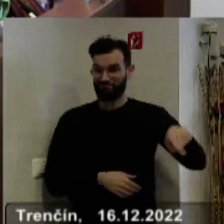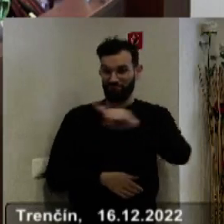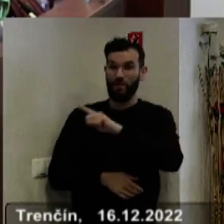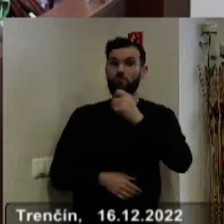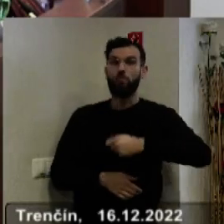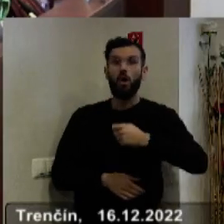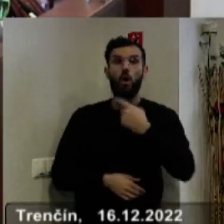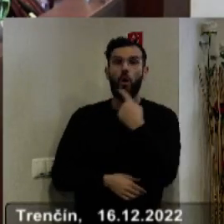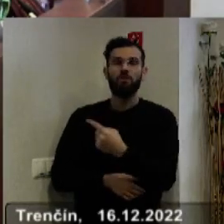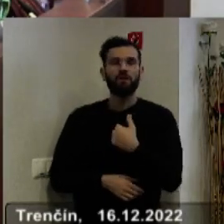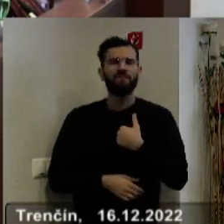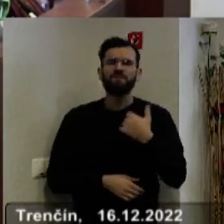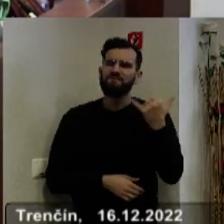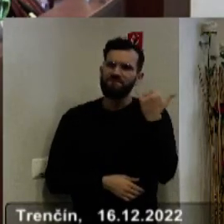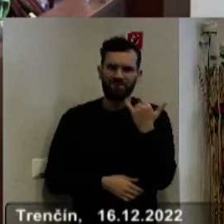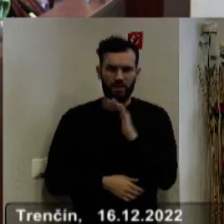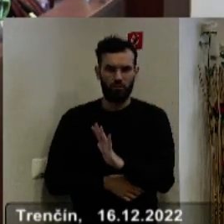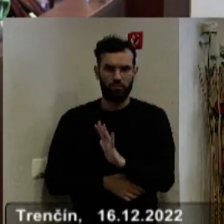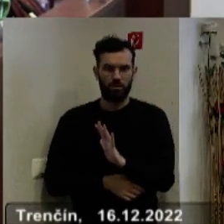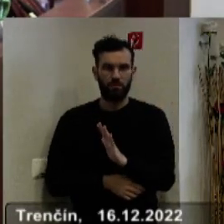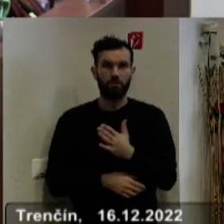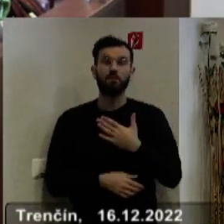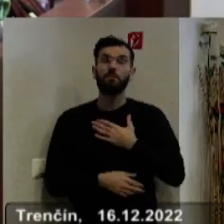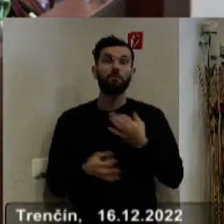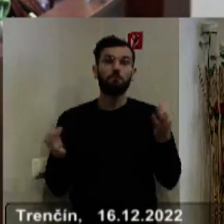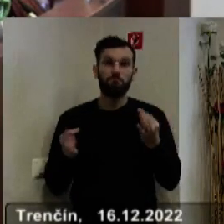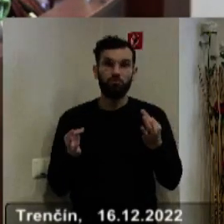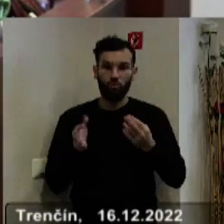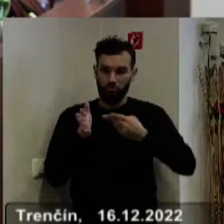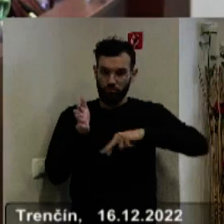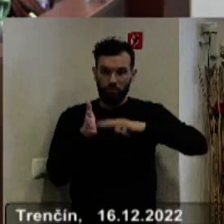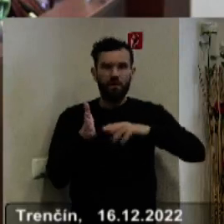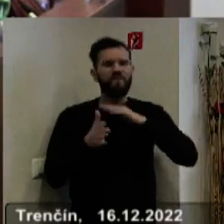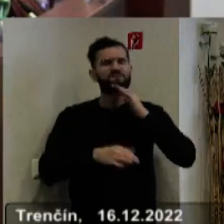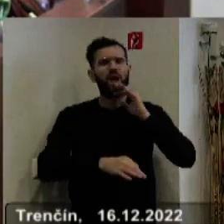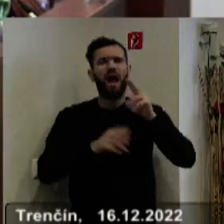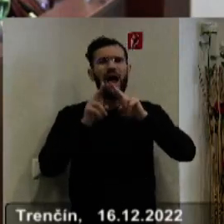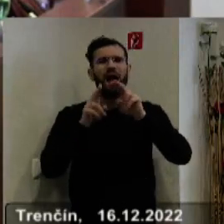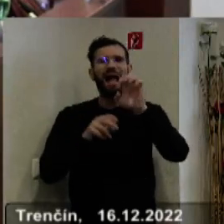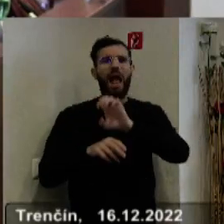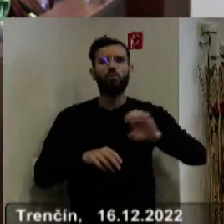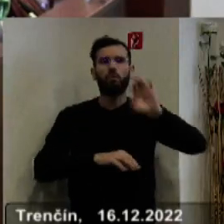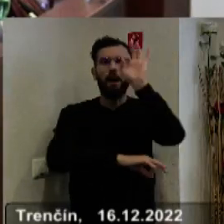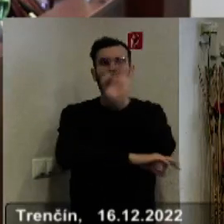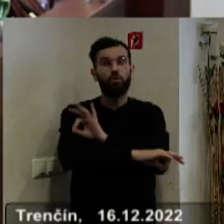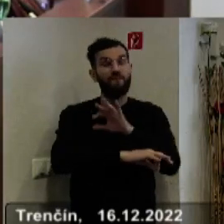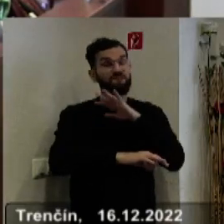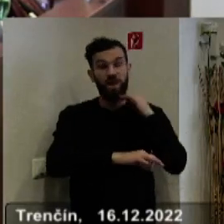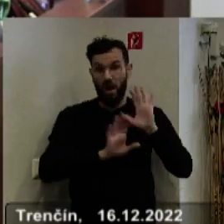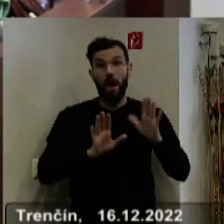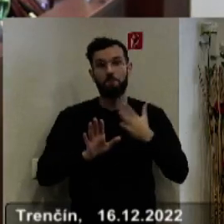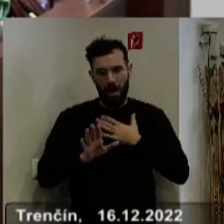máme veľkú výhodu v tom, že máme zázblúnený obrovský počet európskych projektov, čo je výsledok